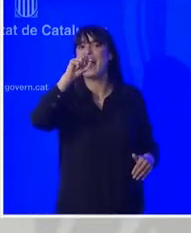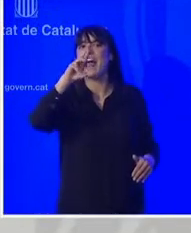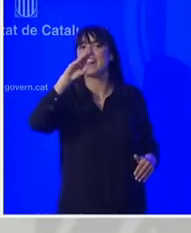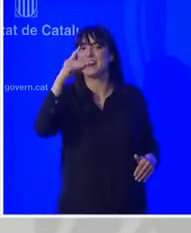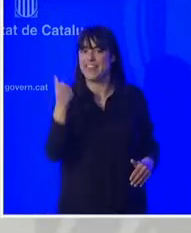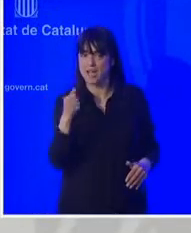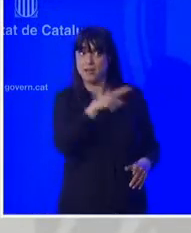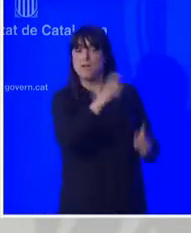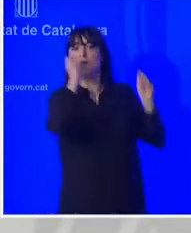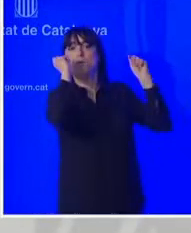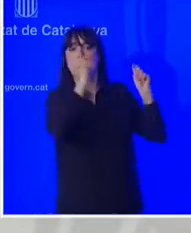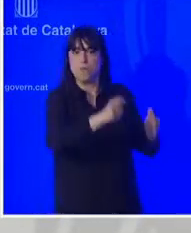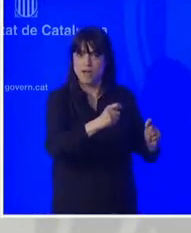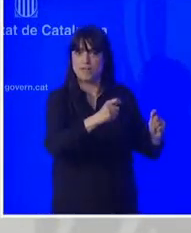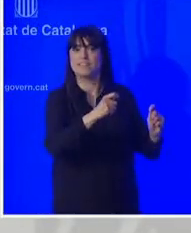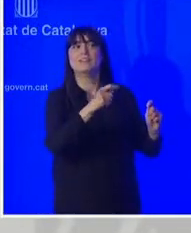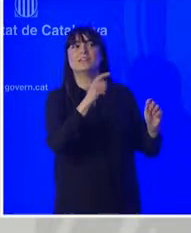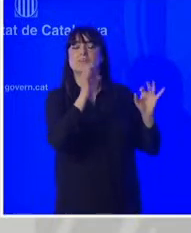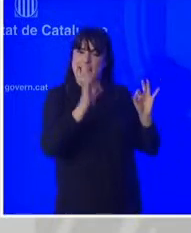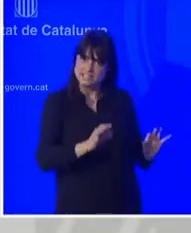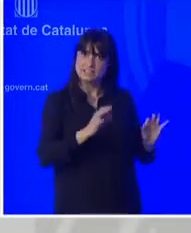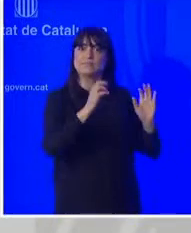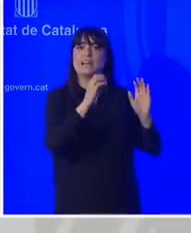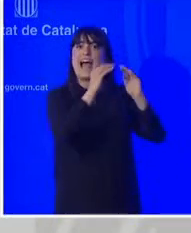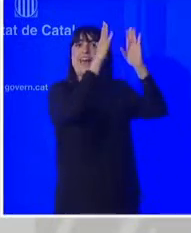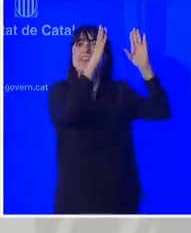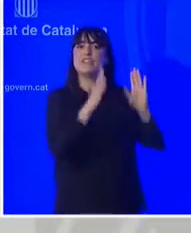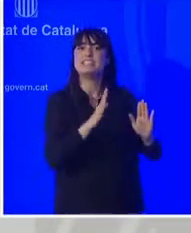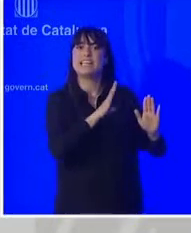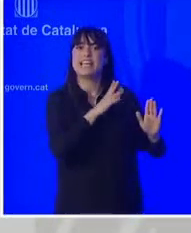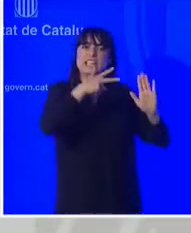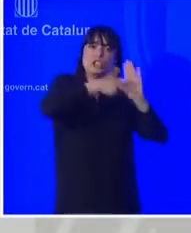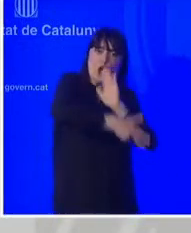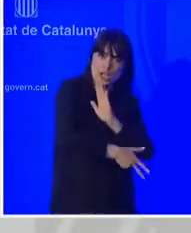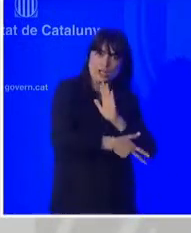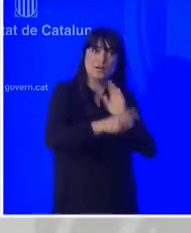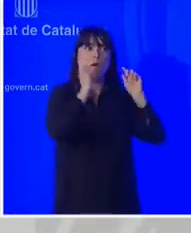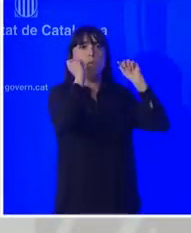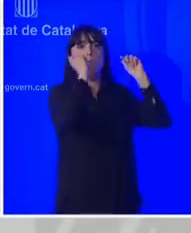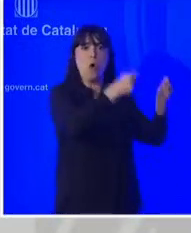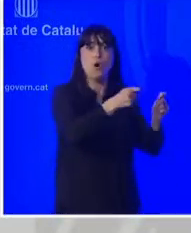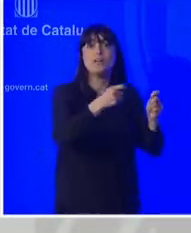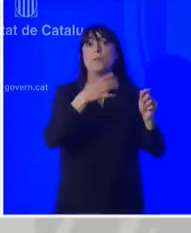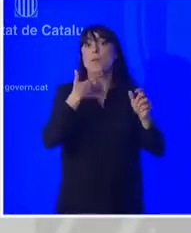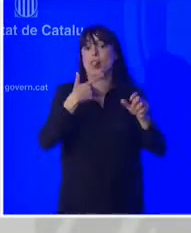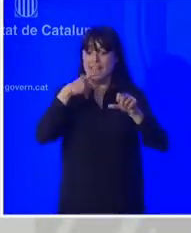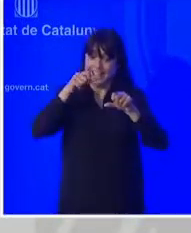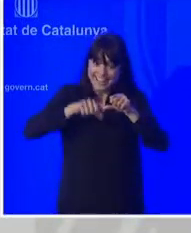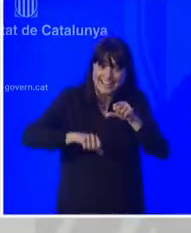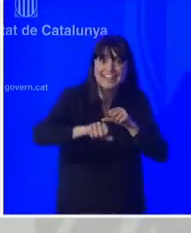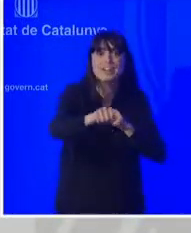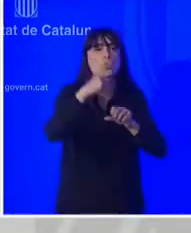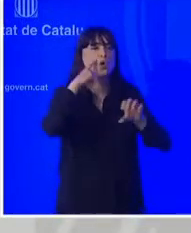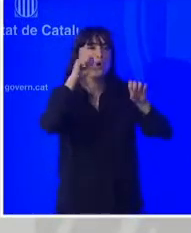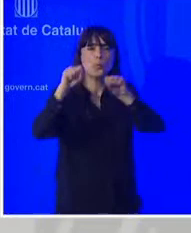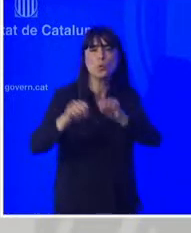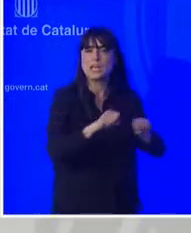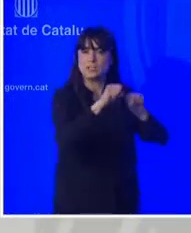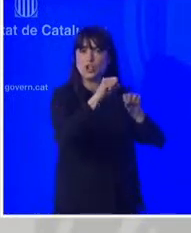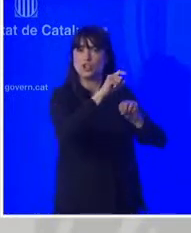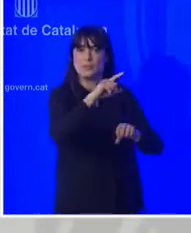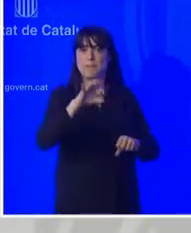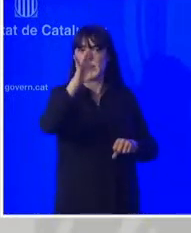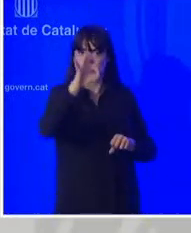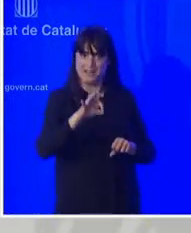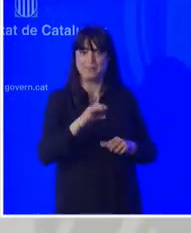arquitectònics i culturals que el fan mereixedor d'aquesta màxima protecció prevista per la Llei del Patrimoni Cultural Català.